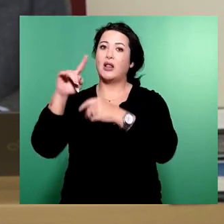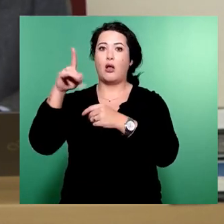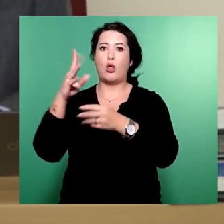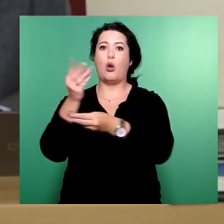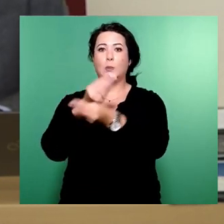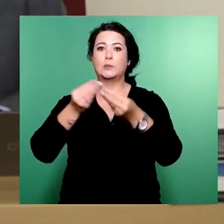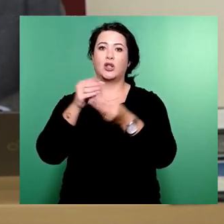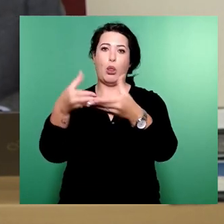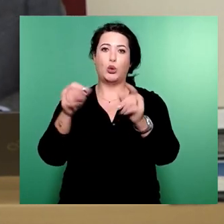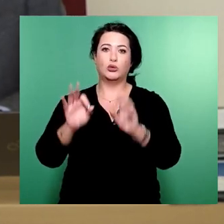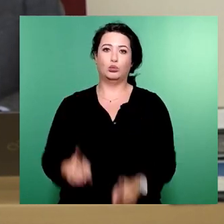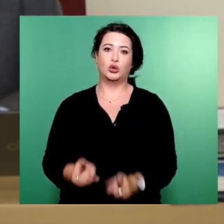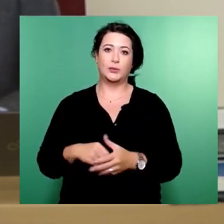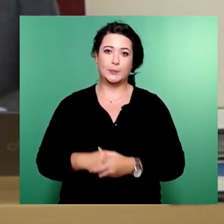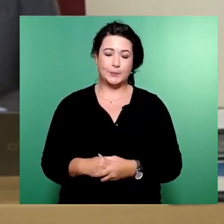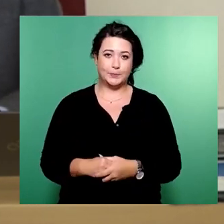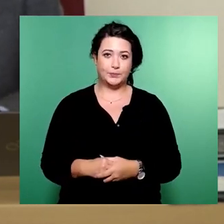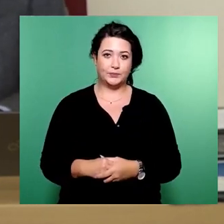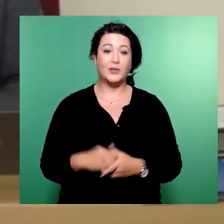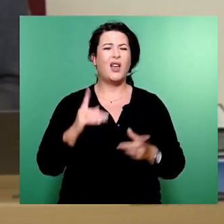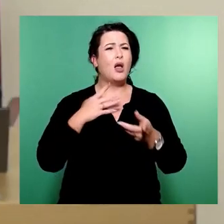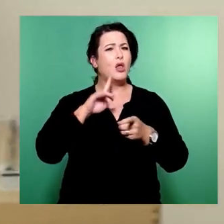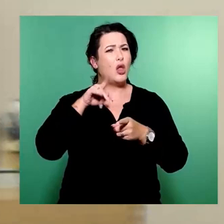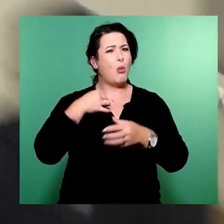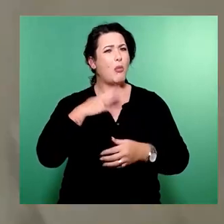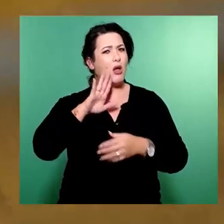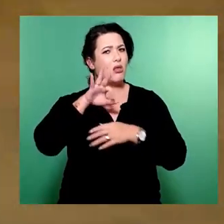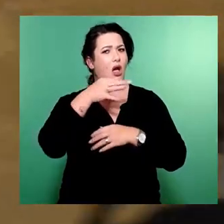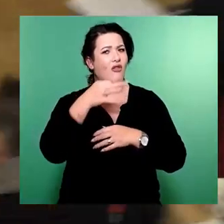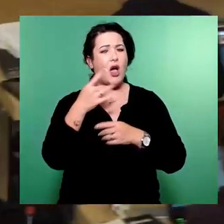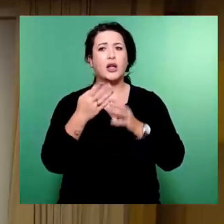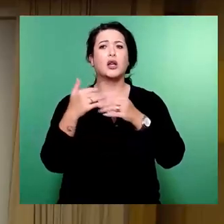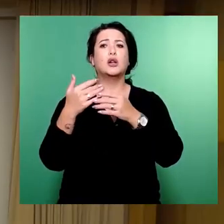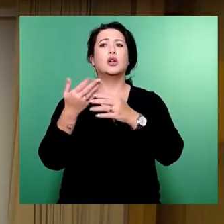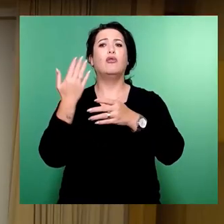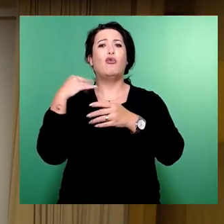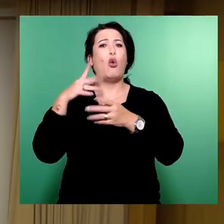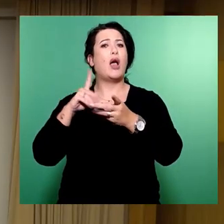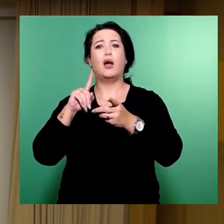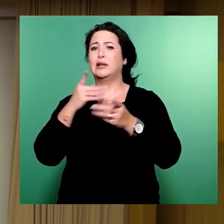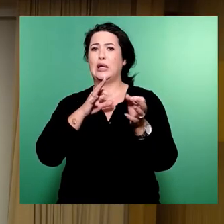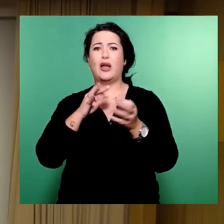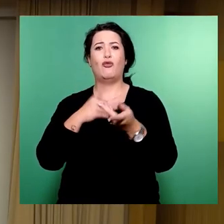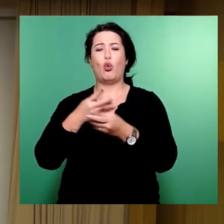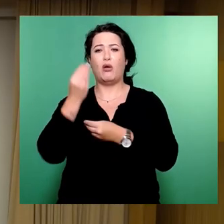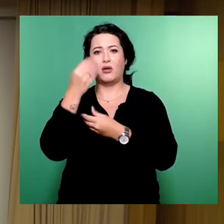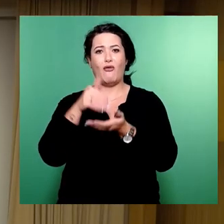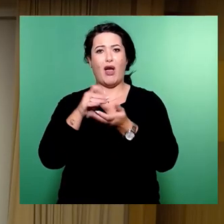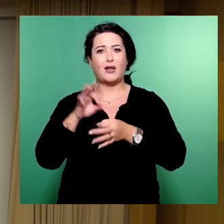Gut, dann hier meine Nachfrage, die leider nicht im Vorfeld übermittelt wurde, aber ich denke, Sie können das aus dem Kopf sofort.